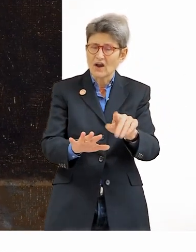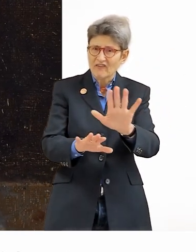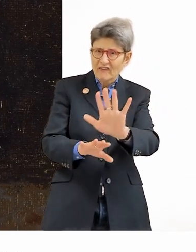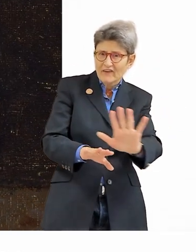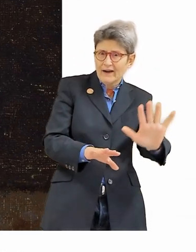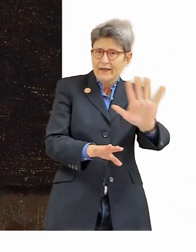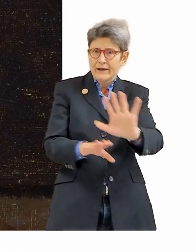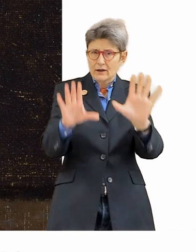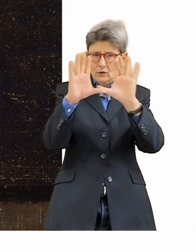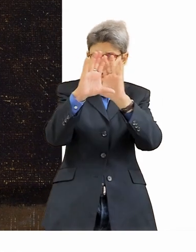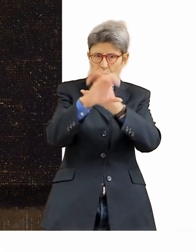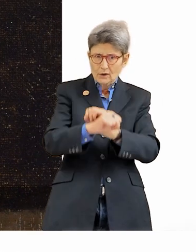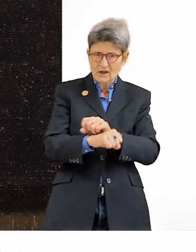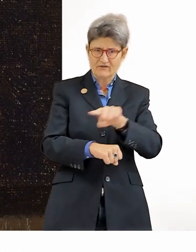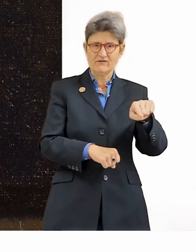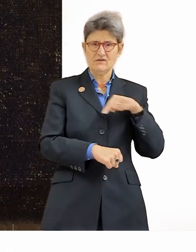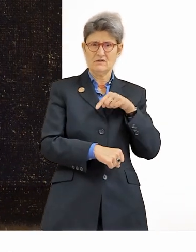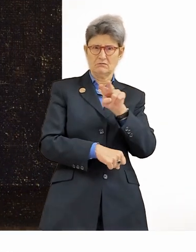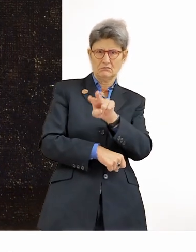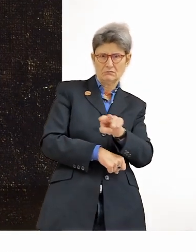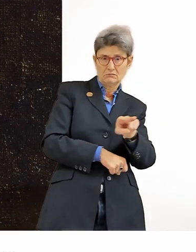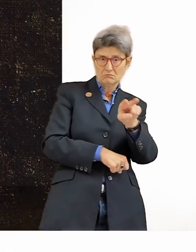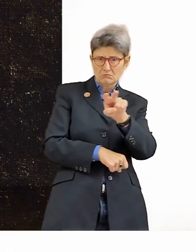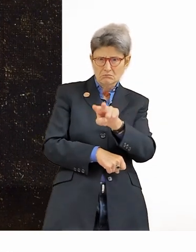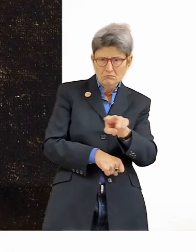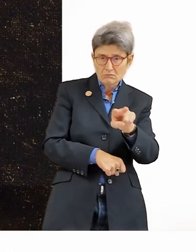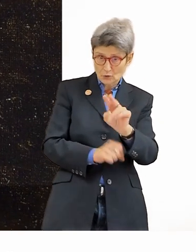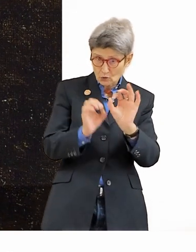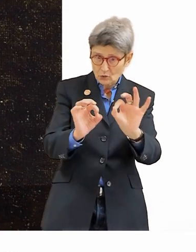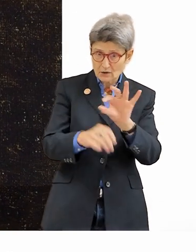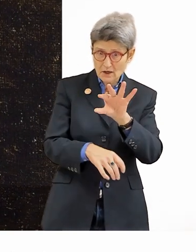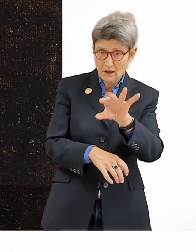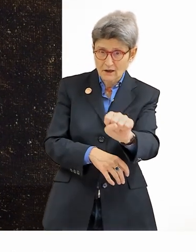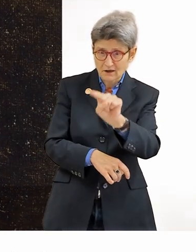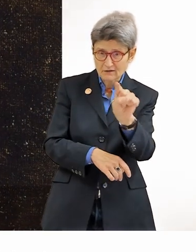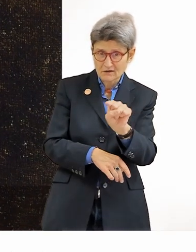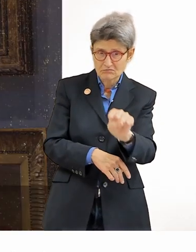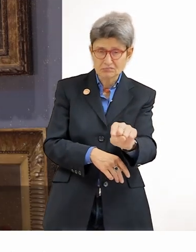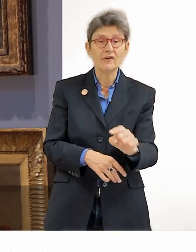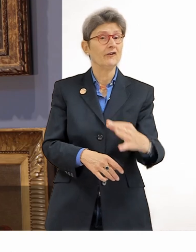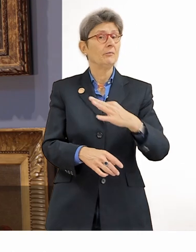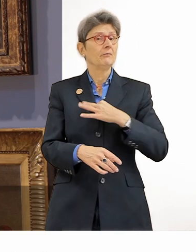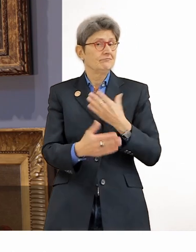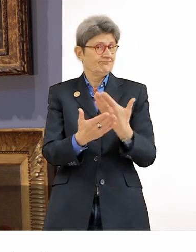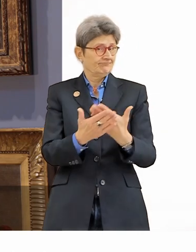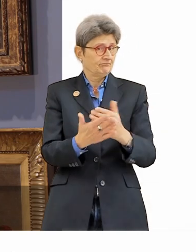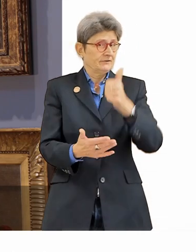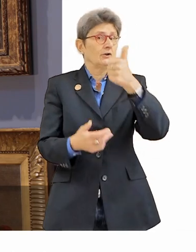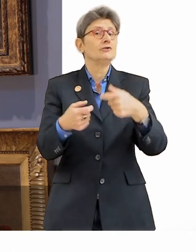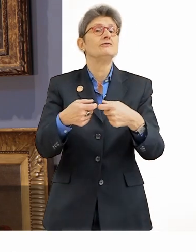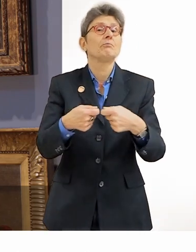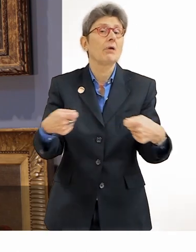den wir aufgrund der dunklen Fläche, auf die sie trifft, kaum noch erkennen können. Ich finde dabei besonders spannend, wie